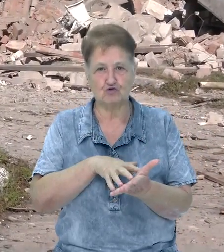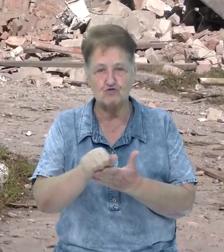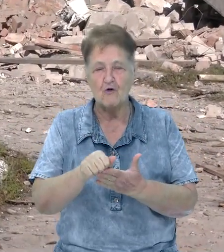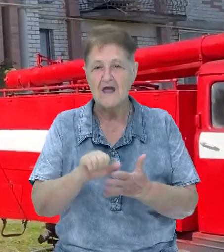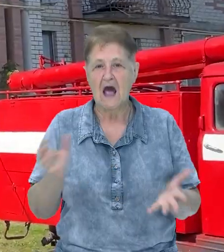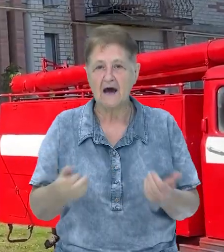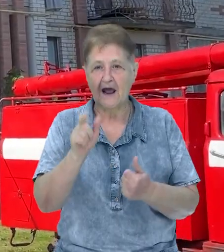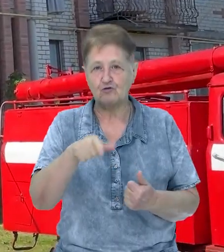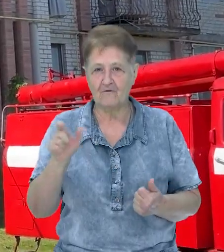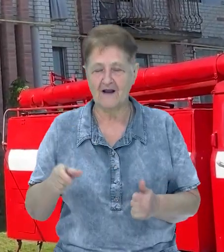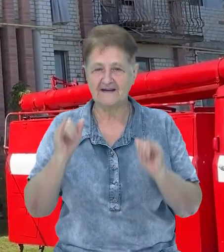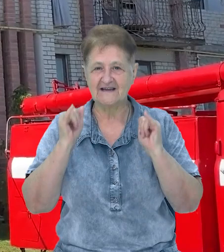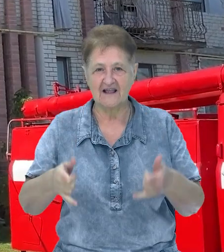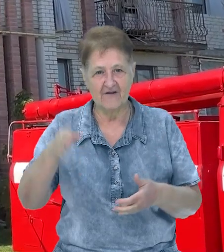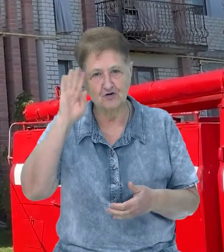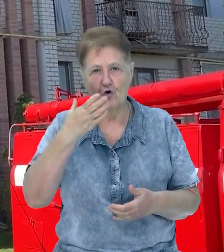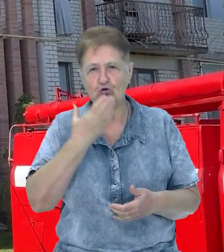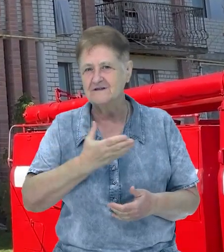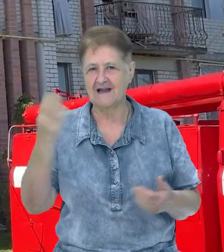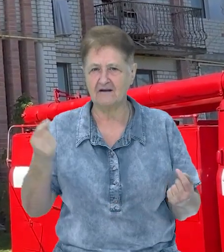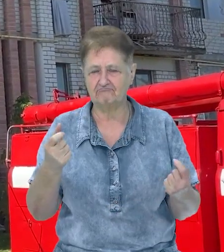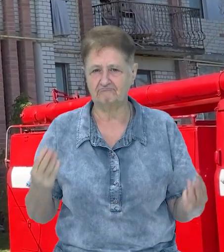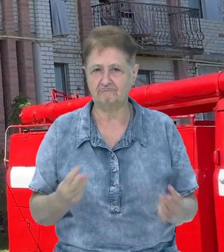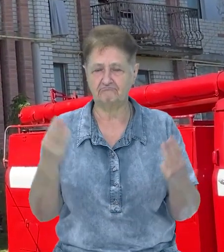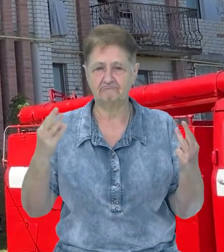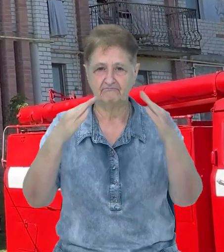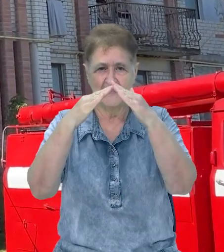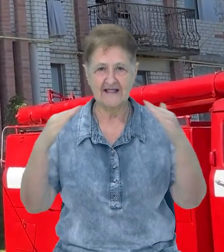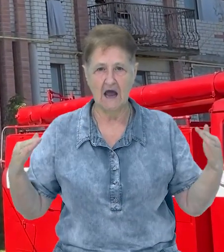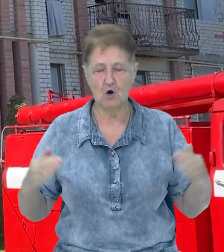Рятувальники заливають водою останні тліючі частини даху.